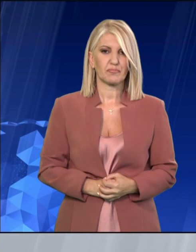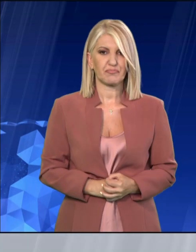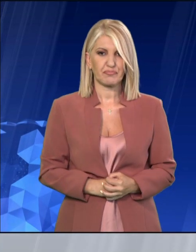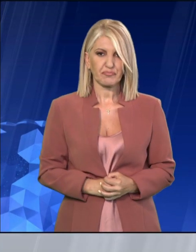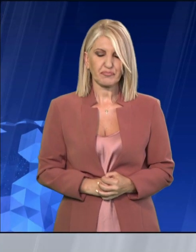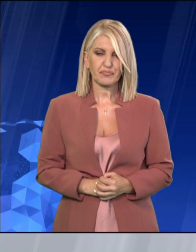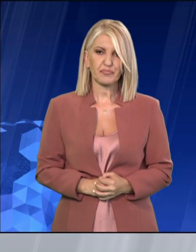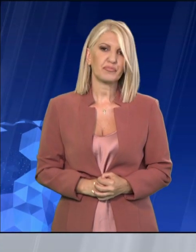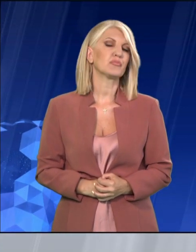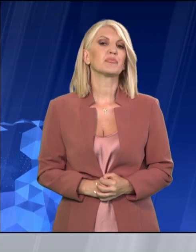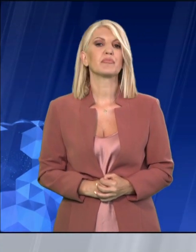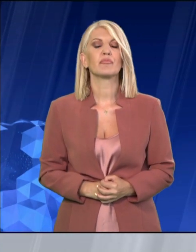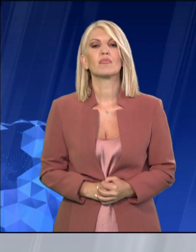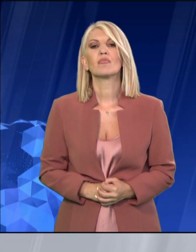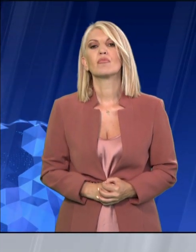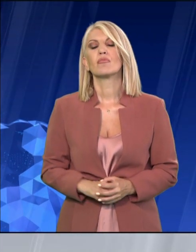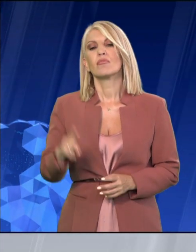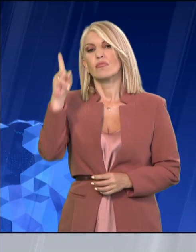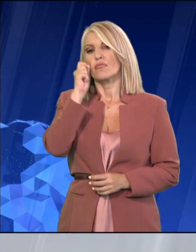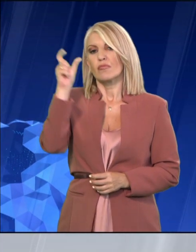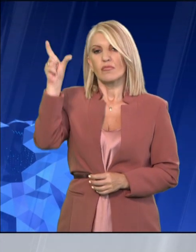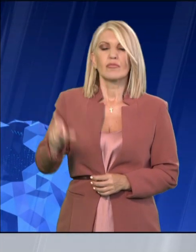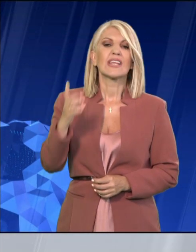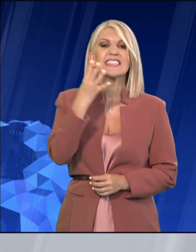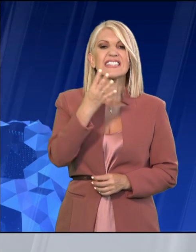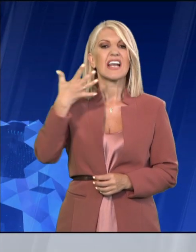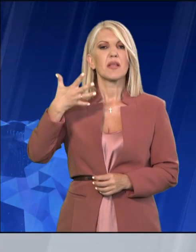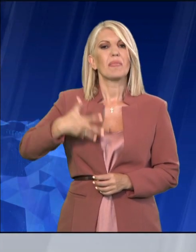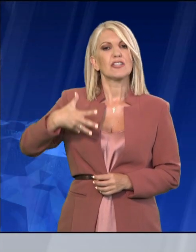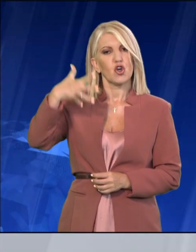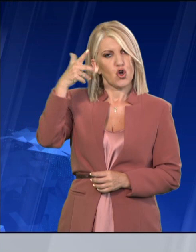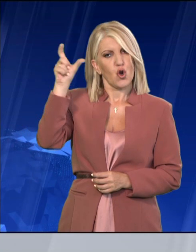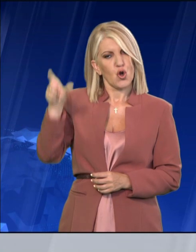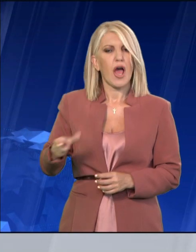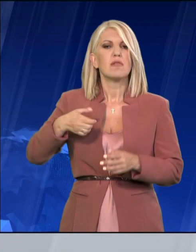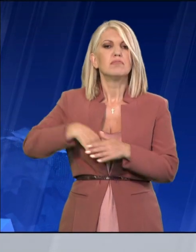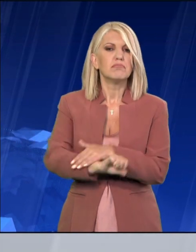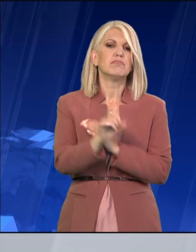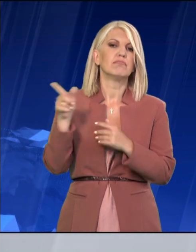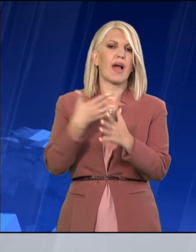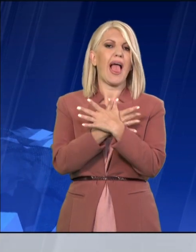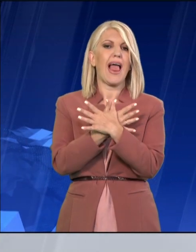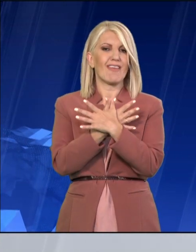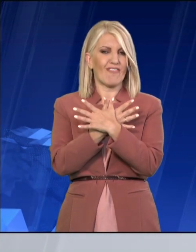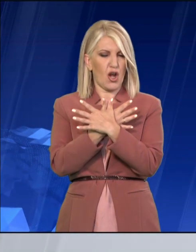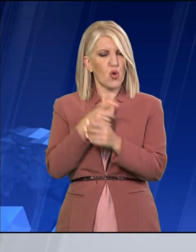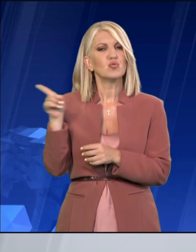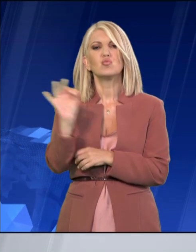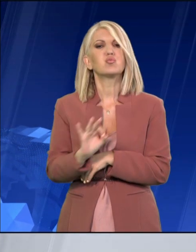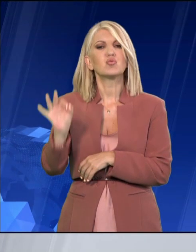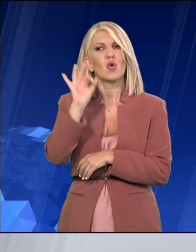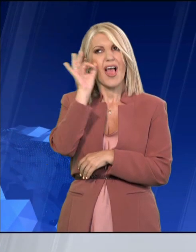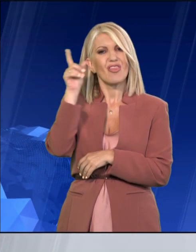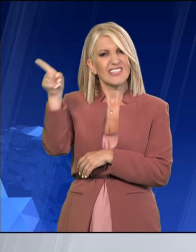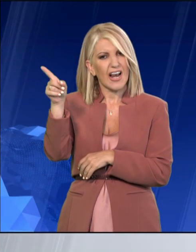Για ανθρωποκτονία με δόλο διώκεται 45χρονος Αλβανός που σκότωσε ομοεθνήτου στη Θεσσαλονίκη. Ο δράστης